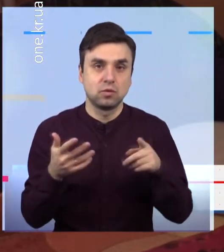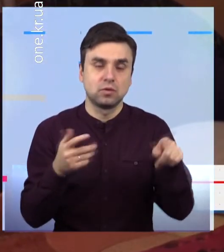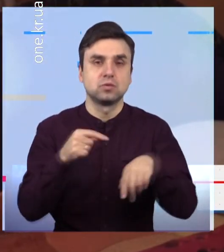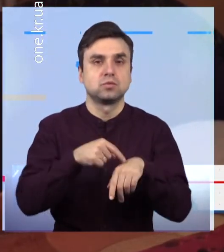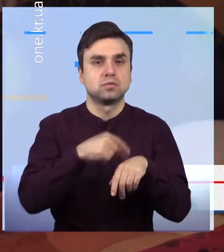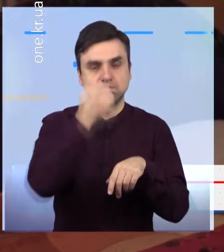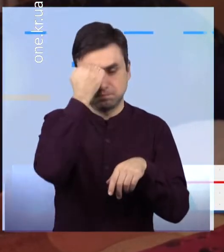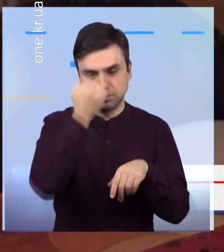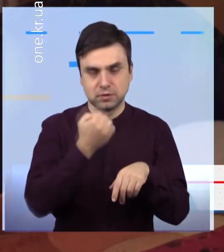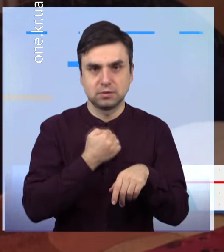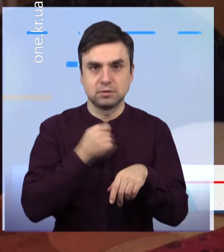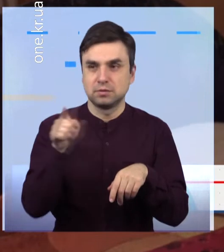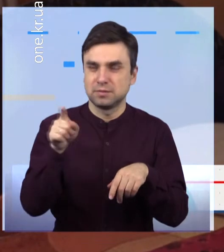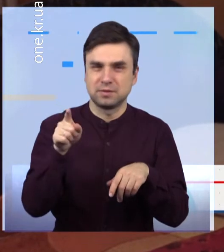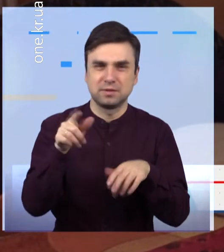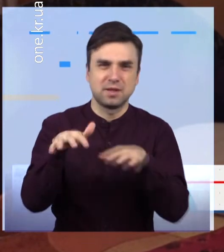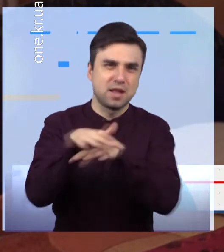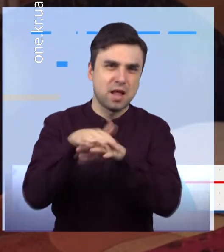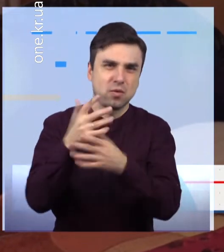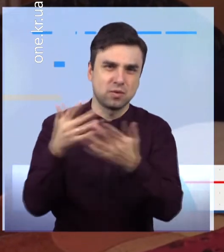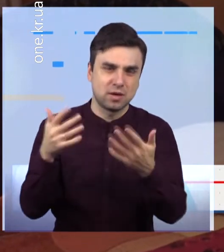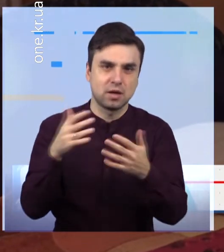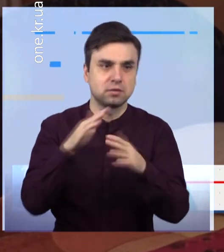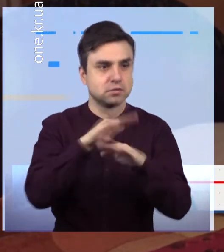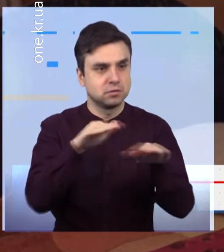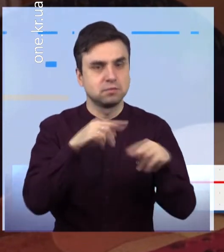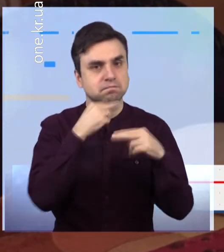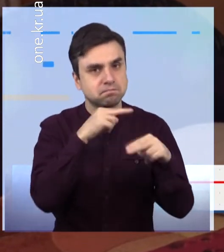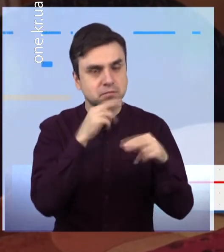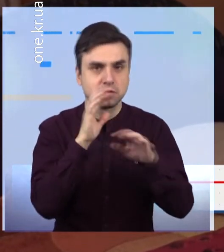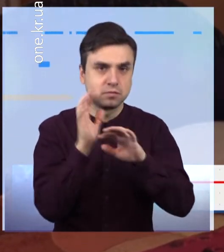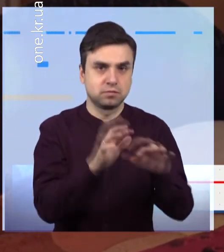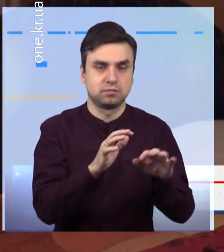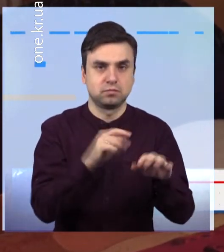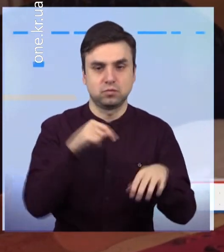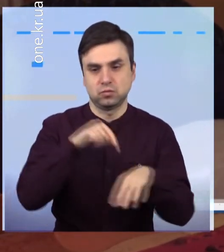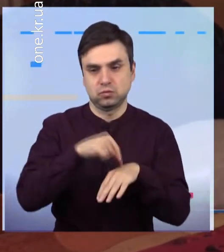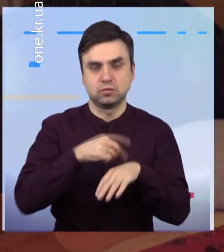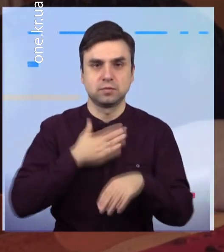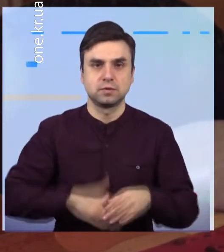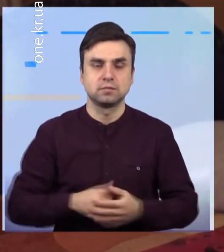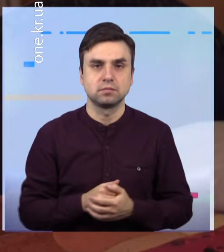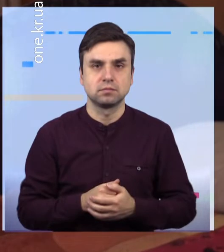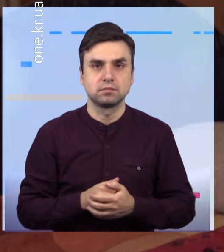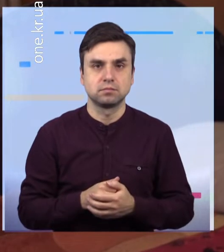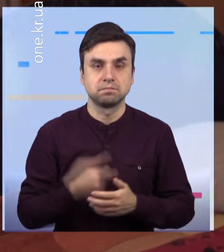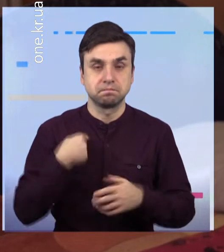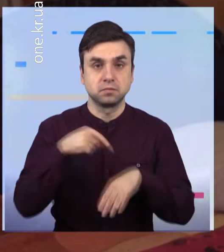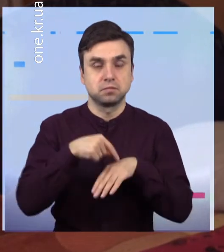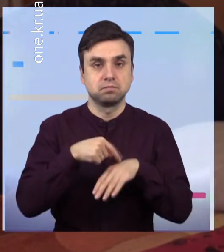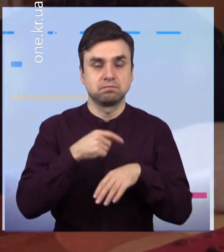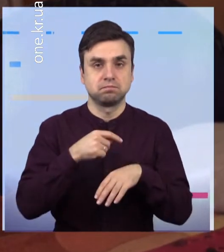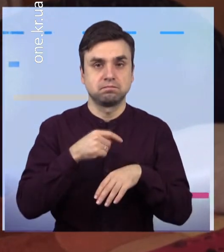вони і памперси, і продукти, і лікарства, і салфетки, ну все, і дітям сладості навіть